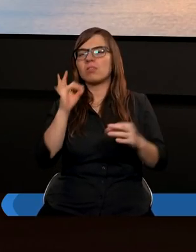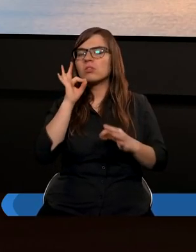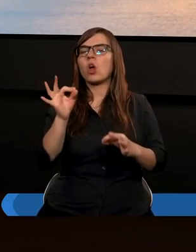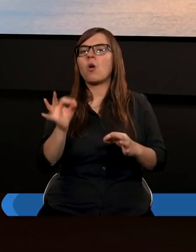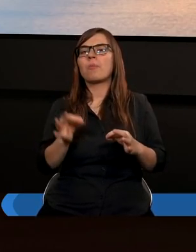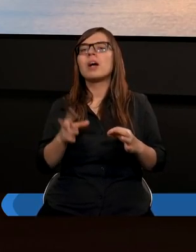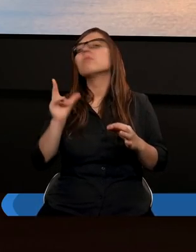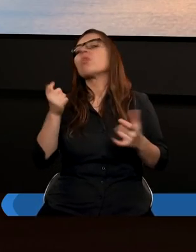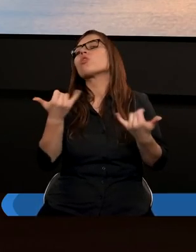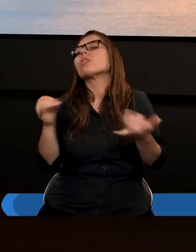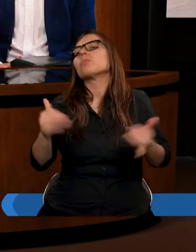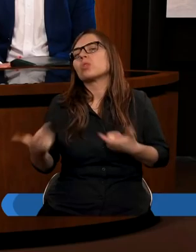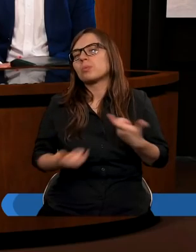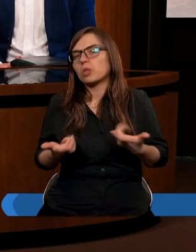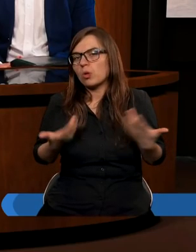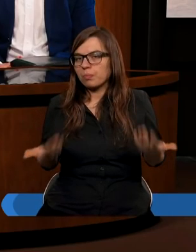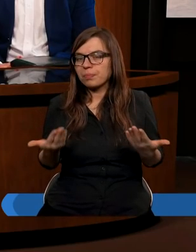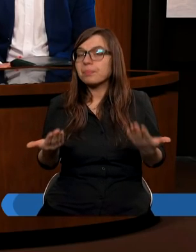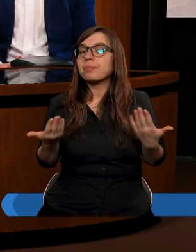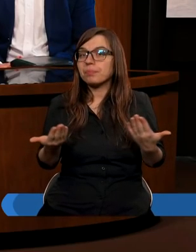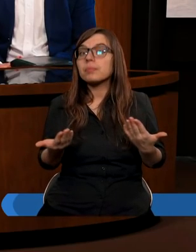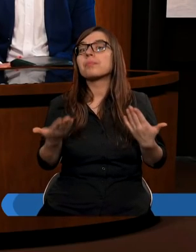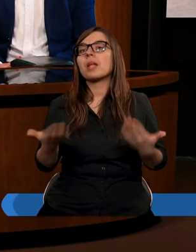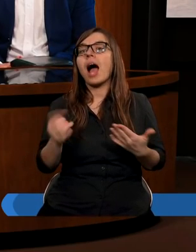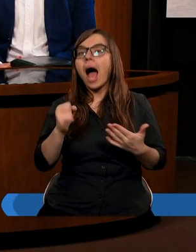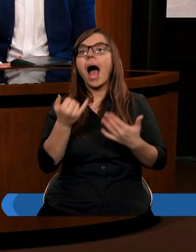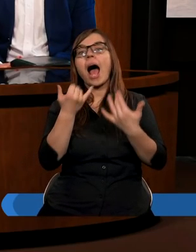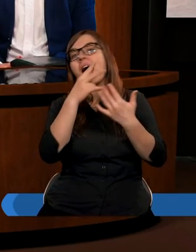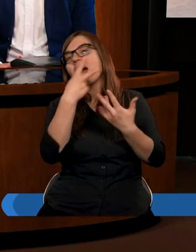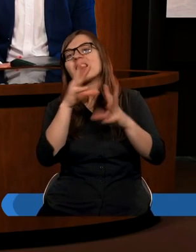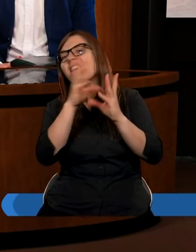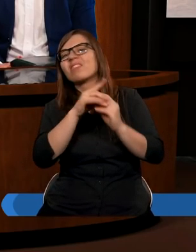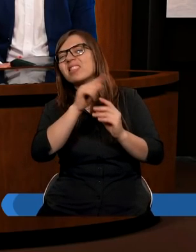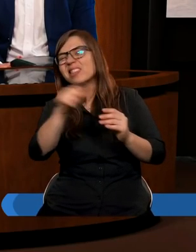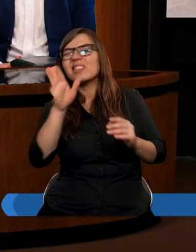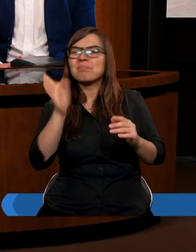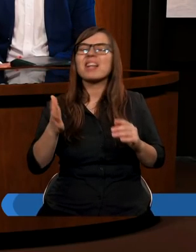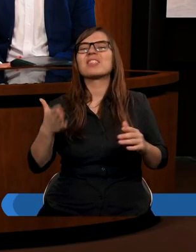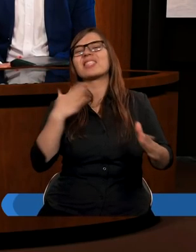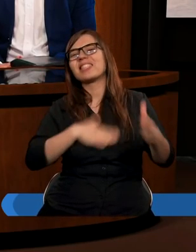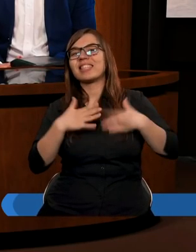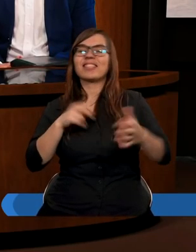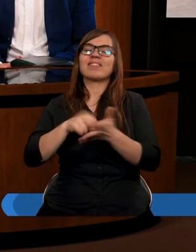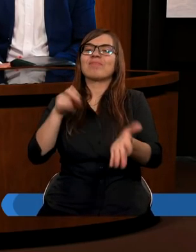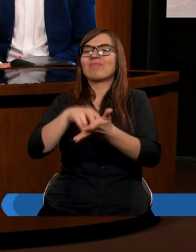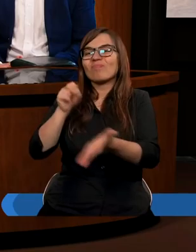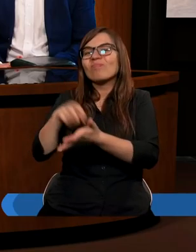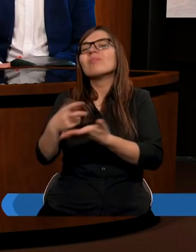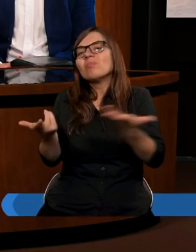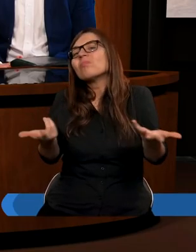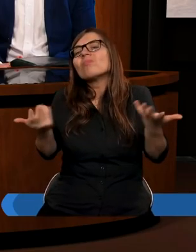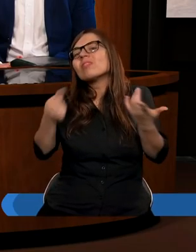cóż innego możemy zrobić. No a, że nie wszyscy będą zadowoleni. Tak już jest,